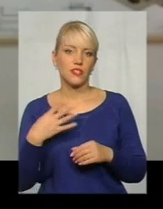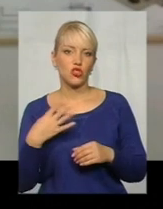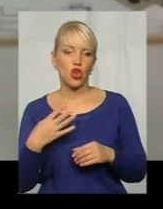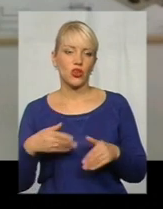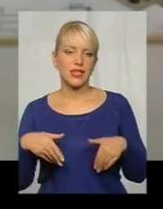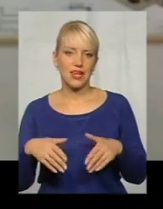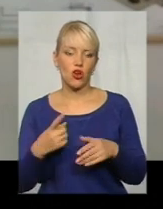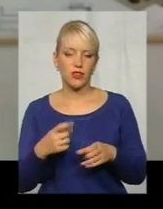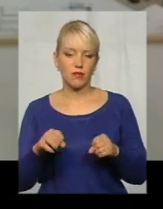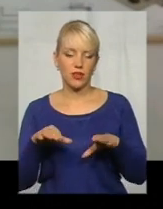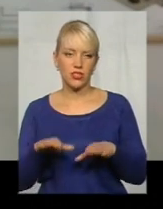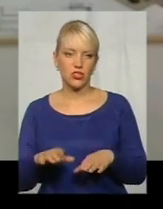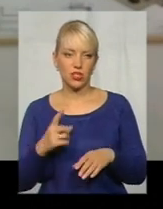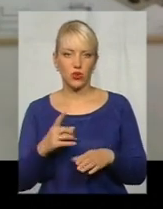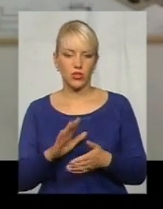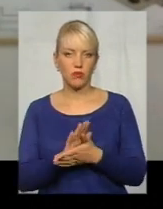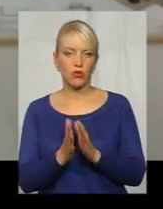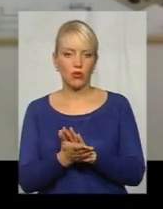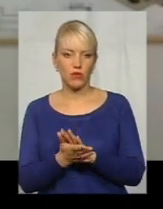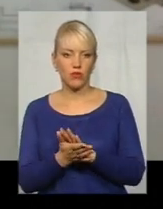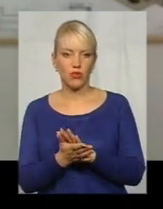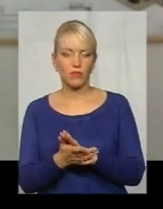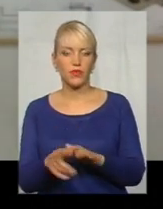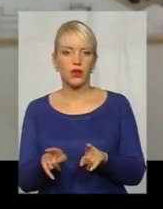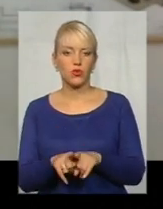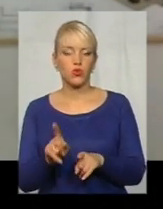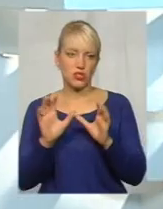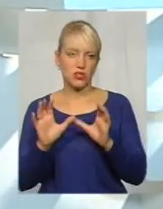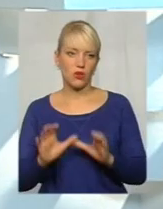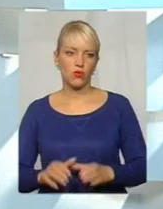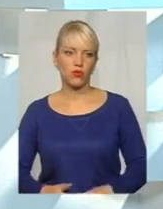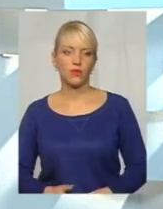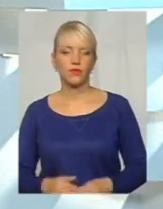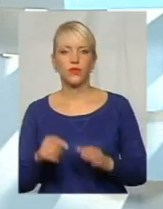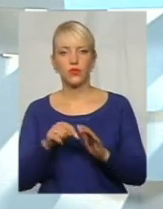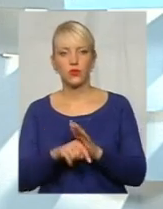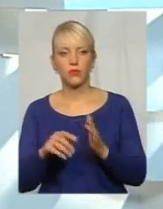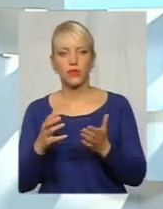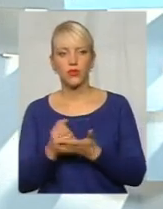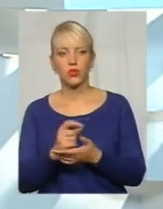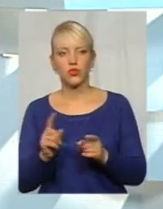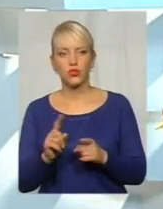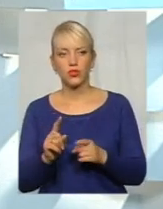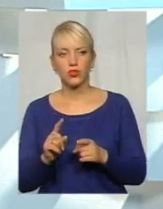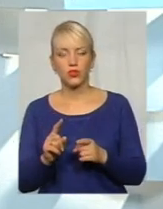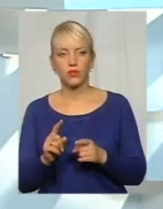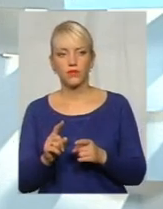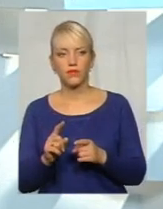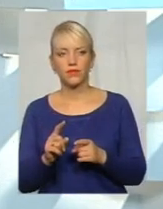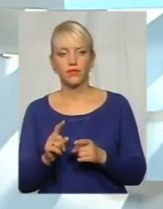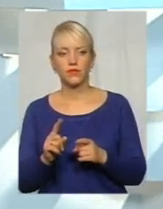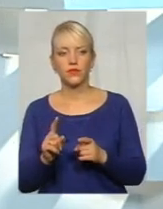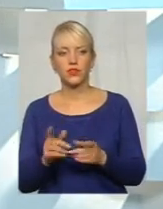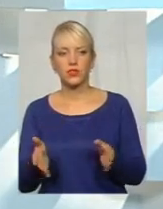одним рішенням і одним договором. Також, що суперечить закону. Тобто виходить, що залишається, пане Антоне,